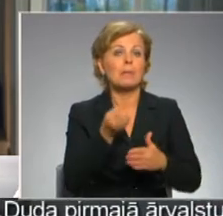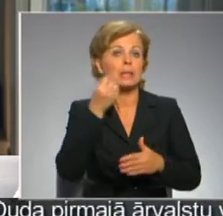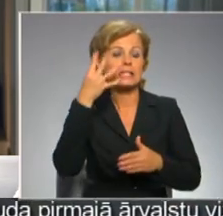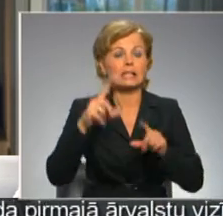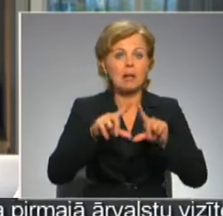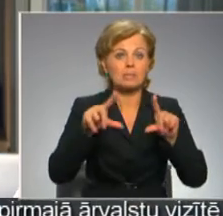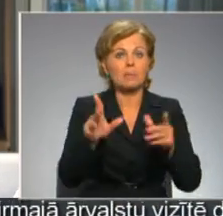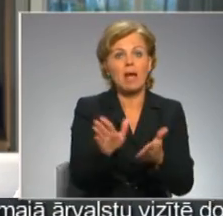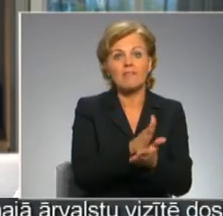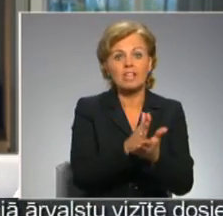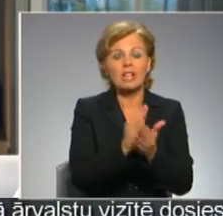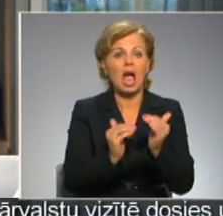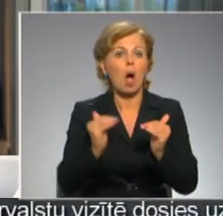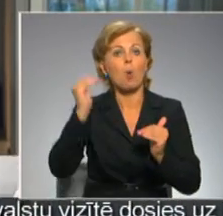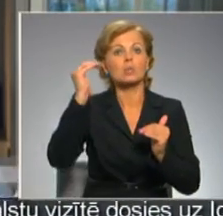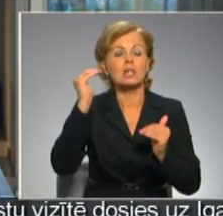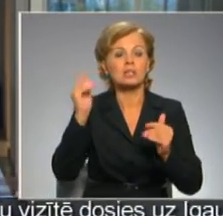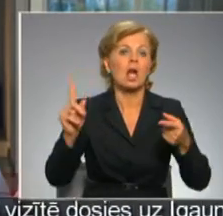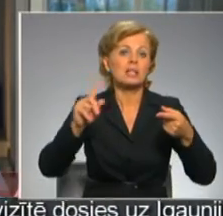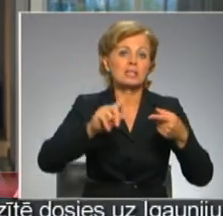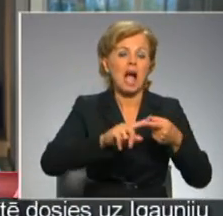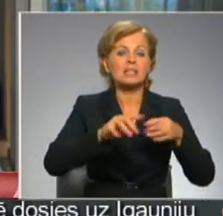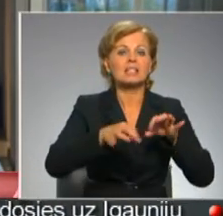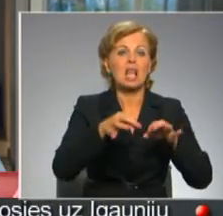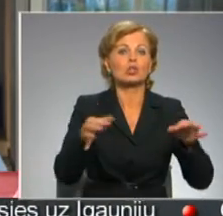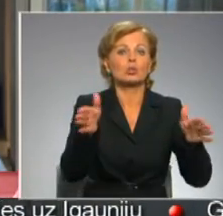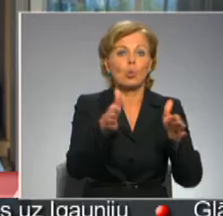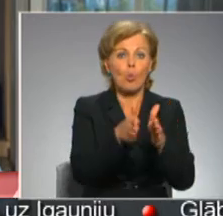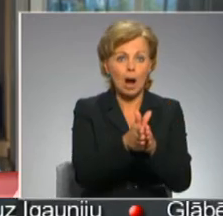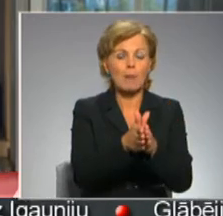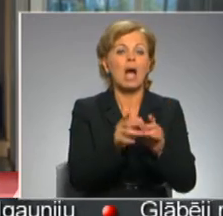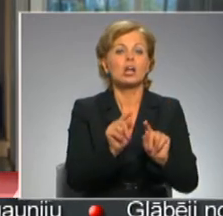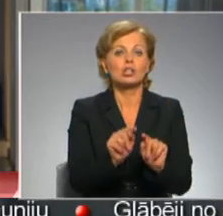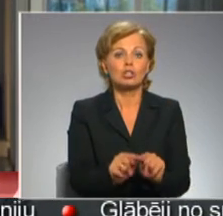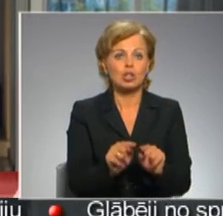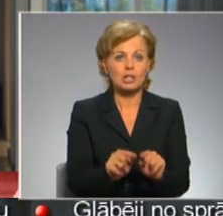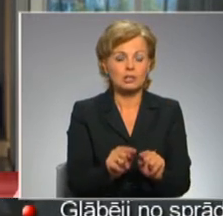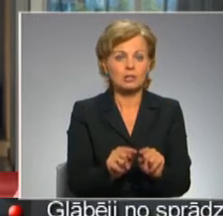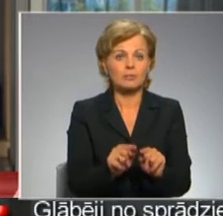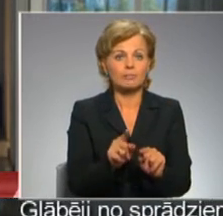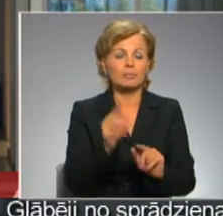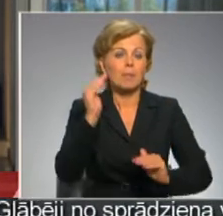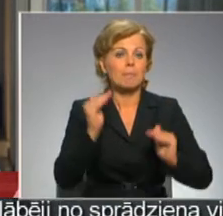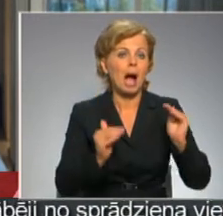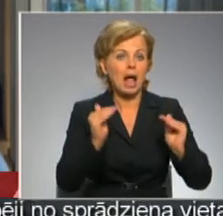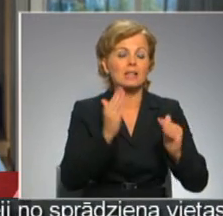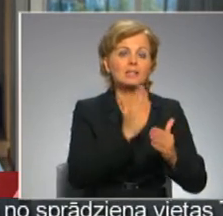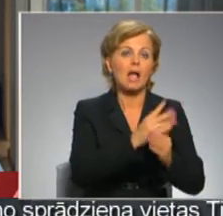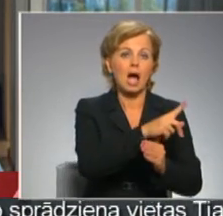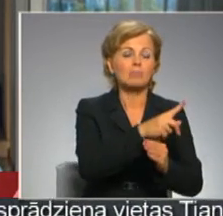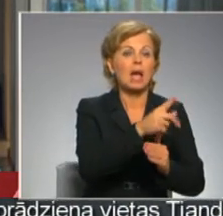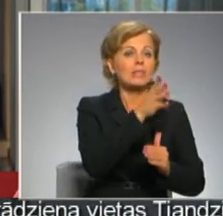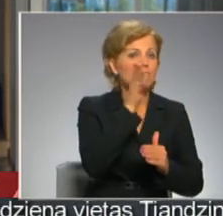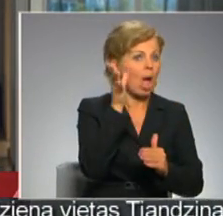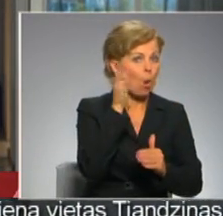iestāde vidē jau nav augstākā sasietas, ja tā var teikt kopā, tad šis tā arī balans starp teoreitisko un